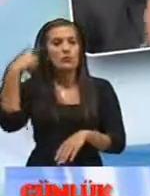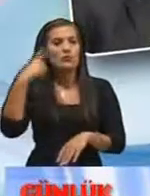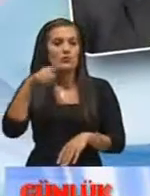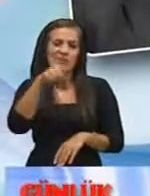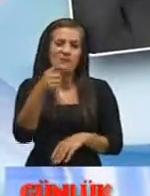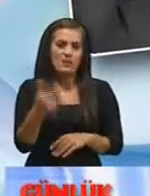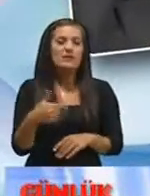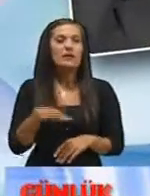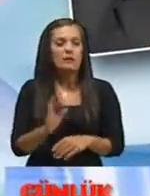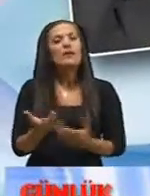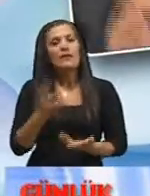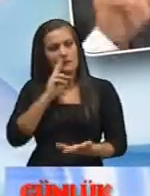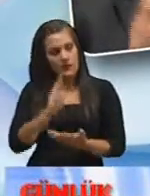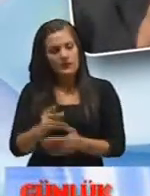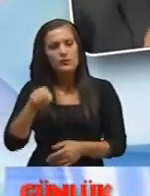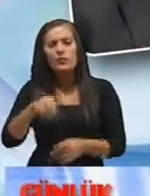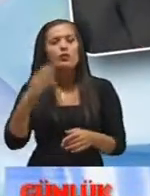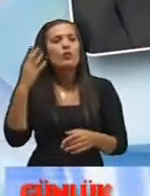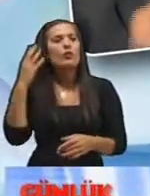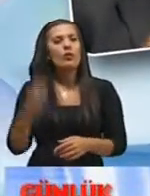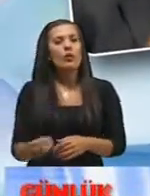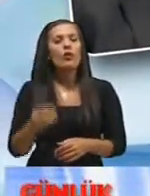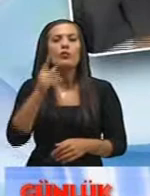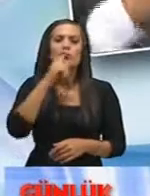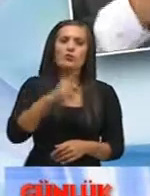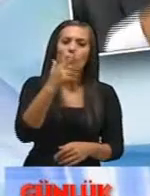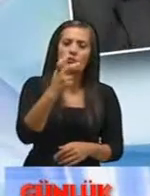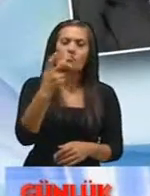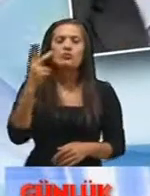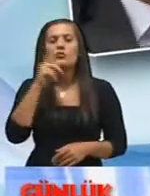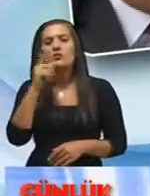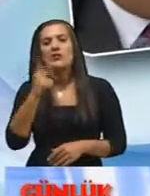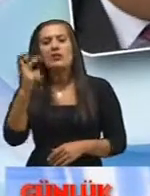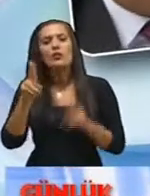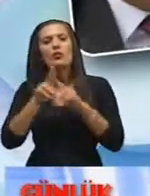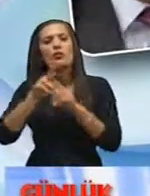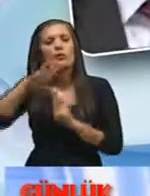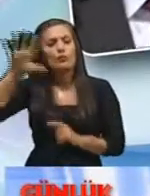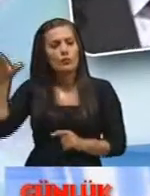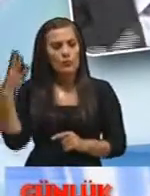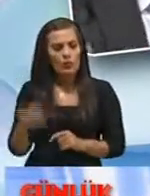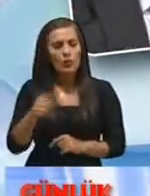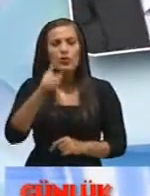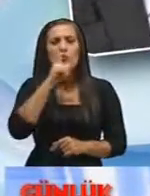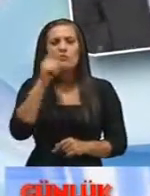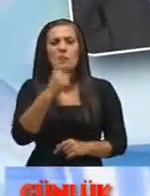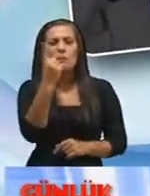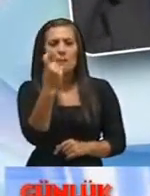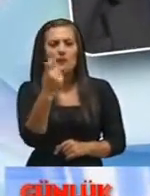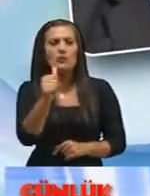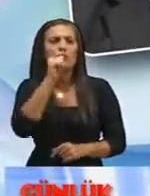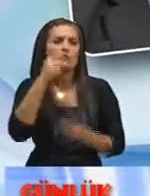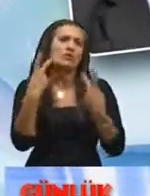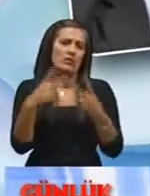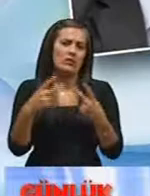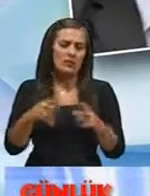Aslında siz biraz da Değil mi Ve ne oluyor İşte bu yüzde üçün Yüzde ikiden fazlası Kutuplar Yüzde birden azı Tatlı su Direkt